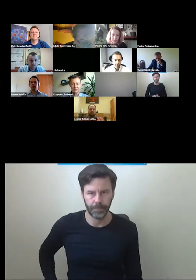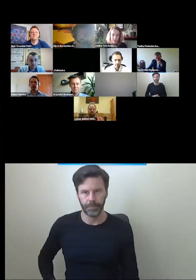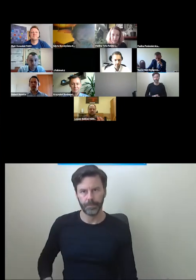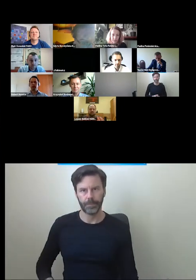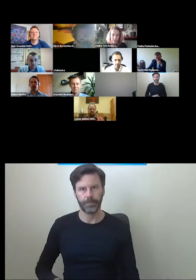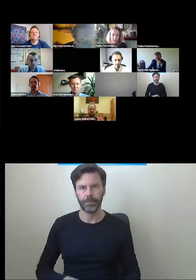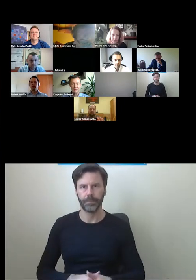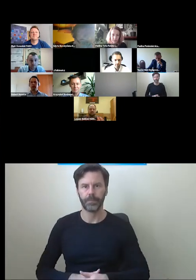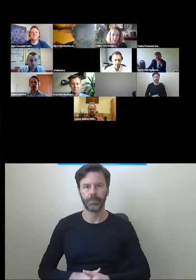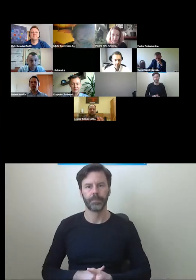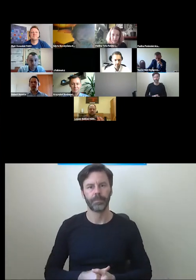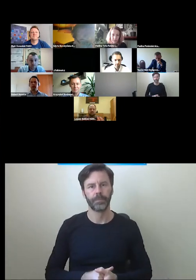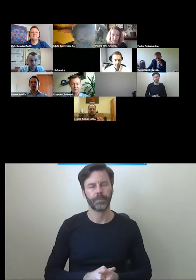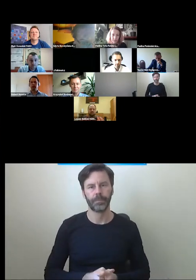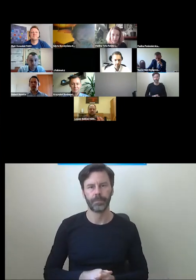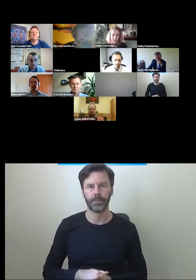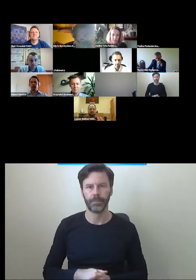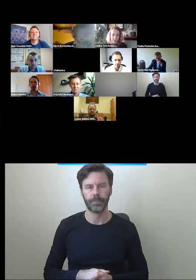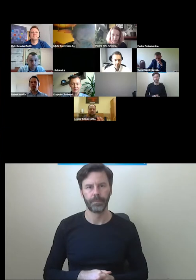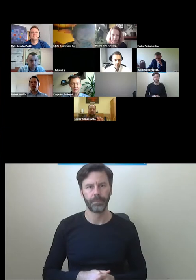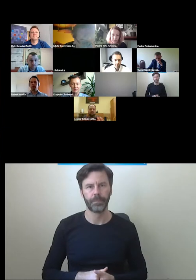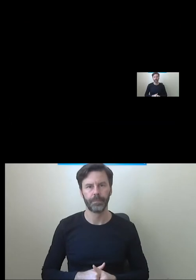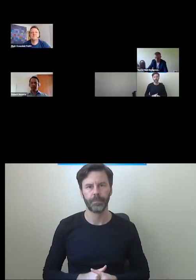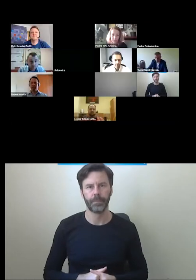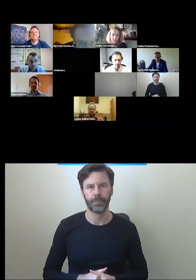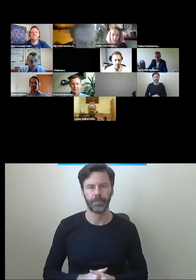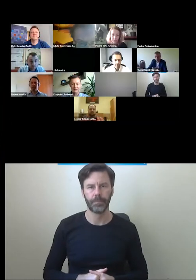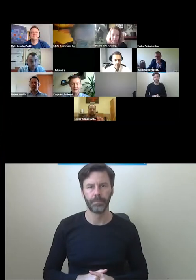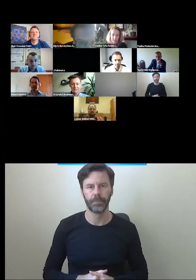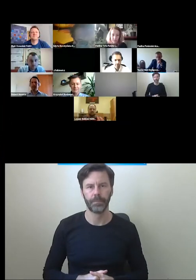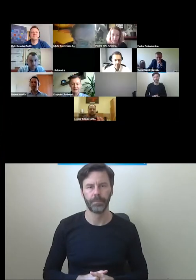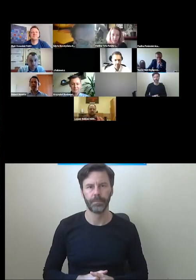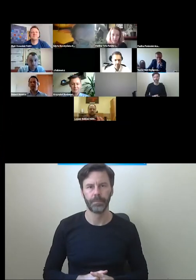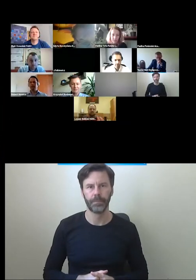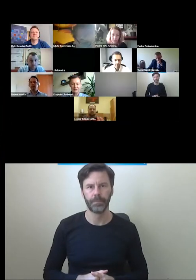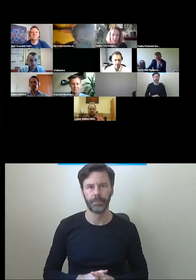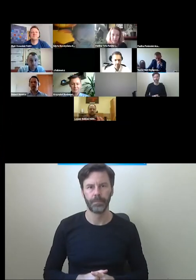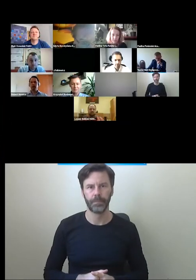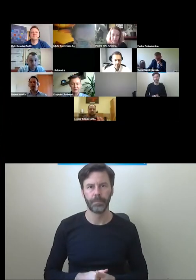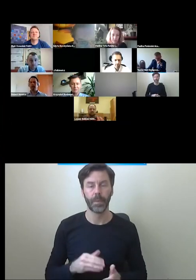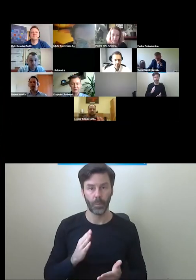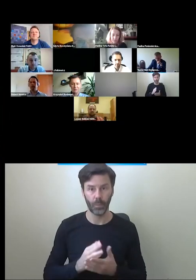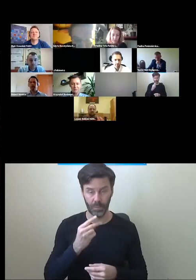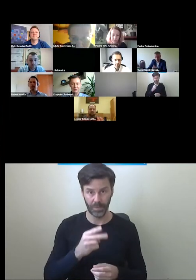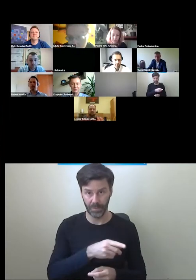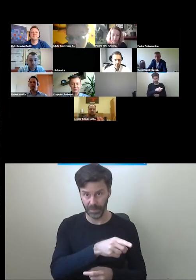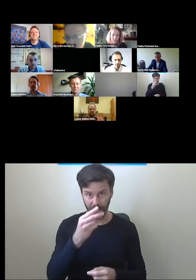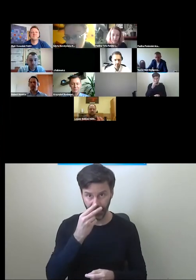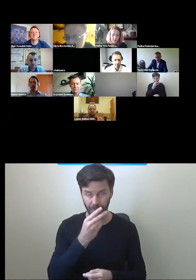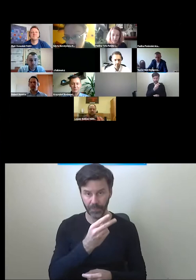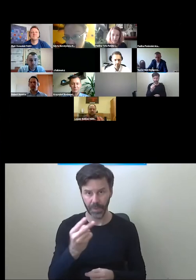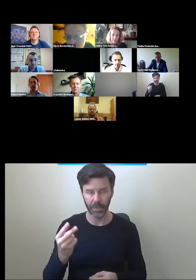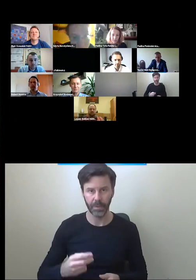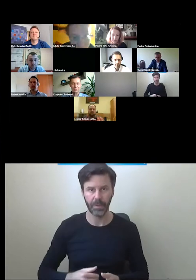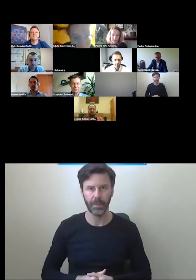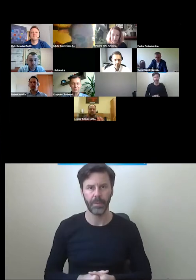spotkaniu z cyklu o dostępności w CUPT. Tak jak już widzę po części z